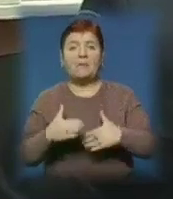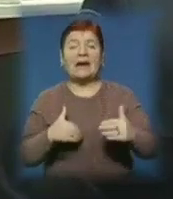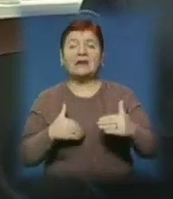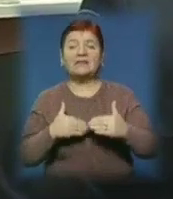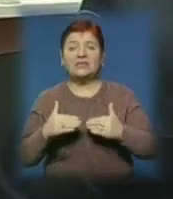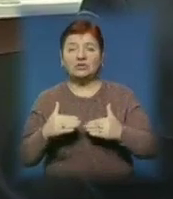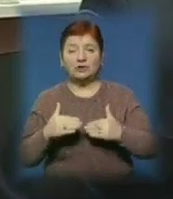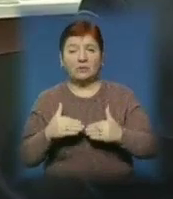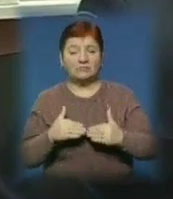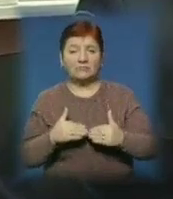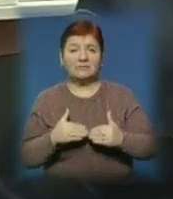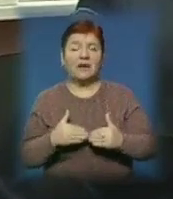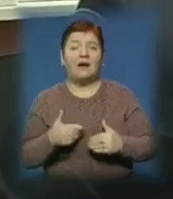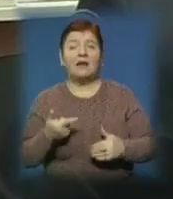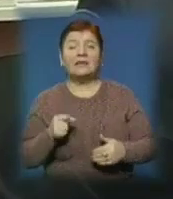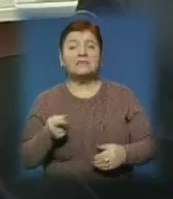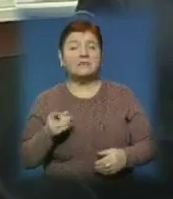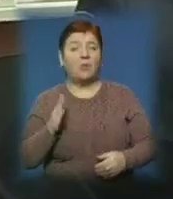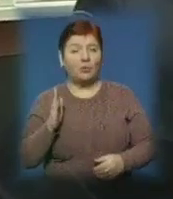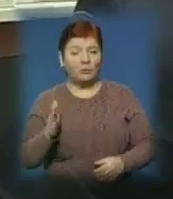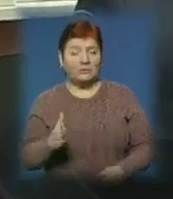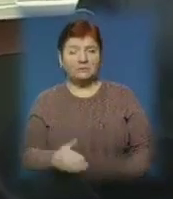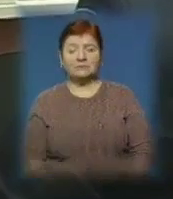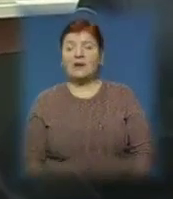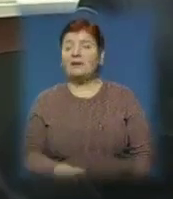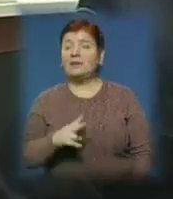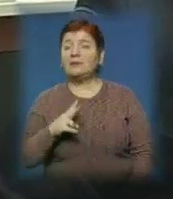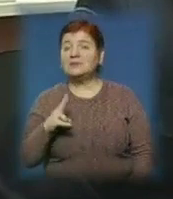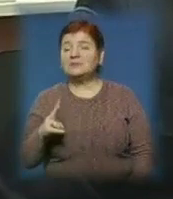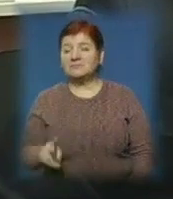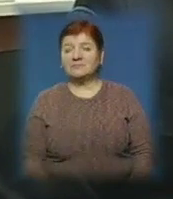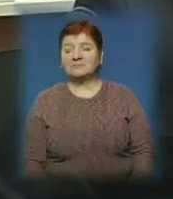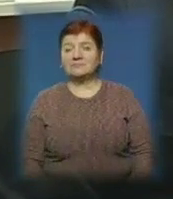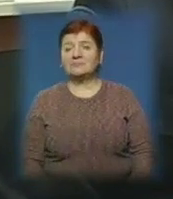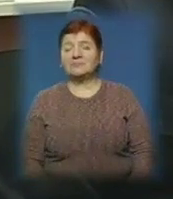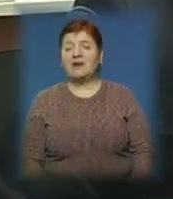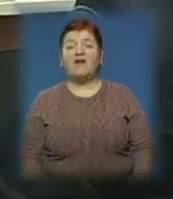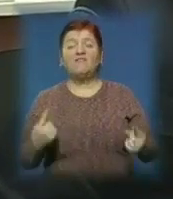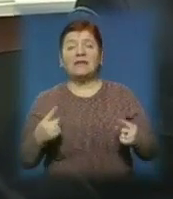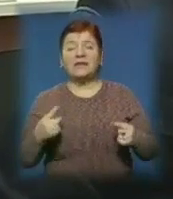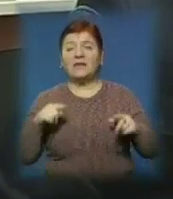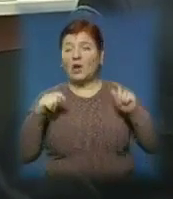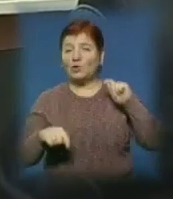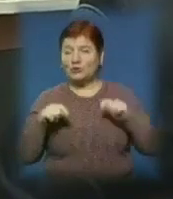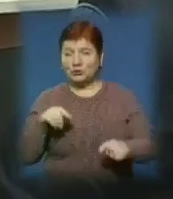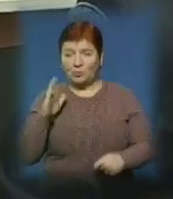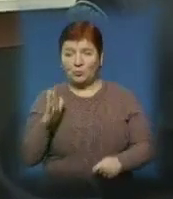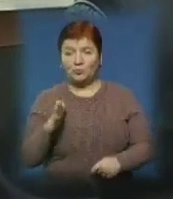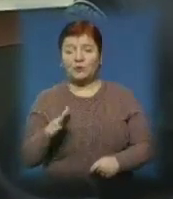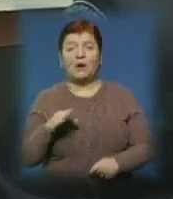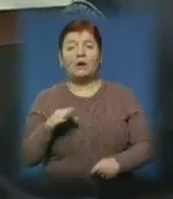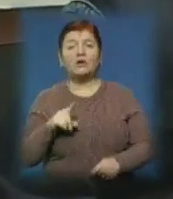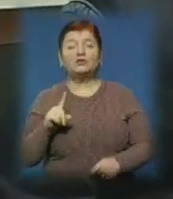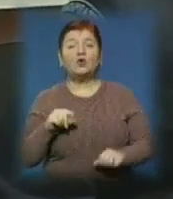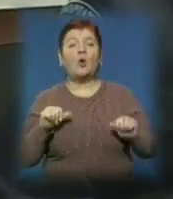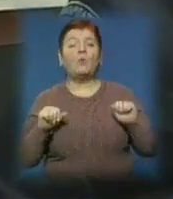не те, що якщо десь будуть якісь великі опади, що